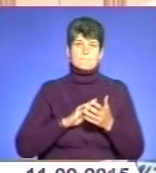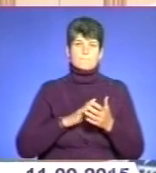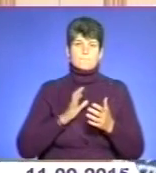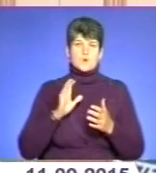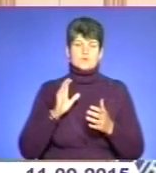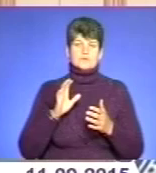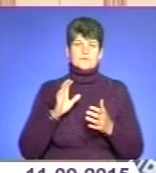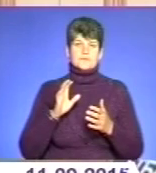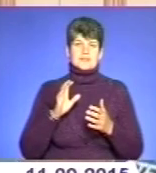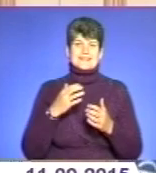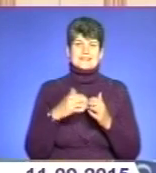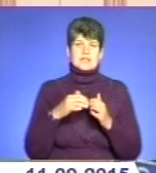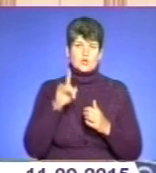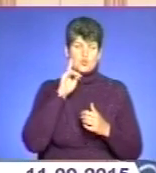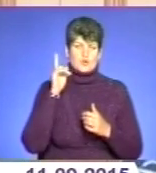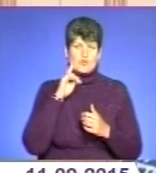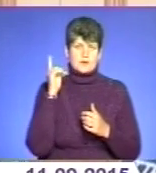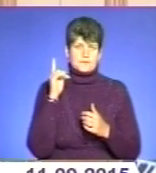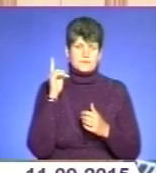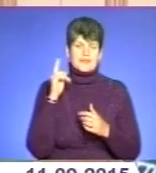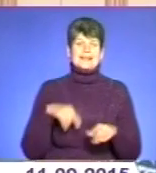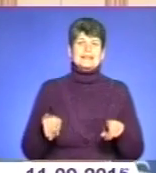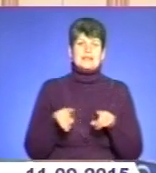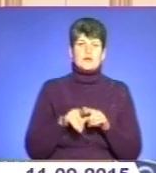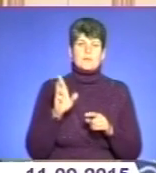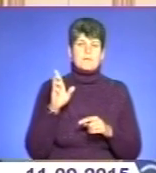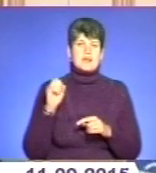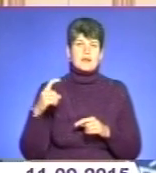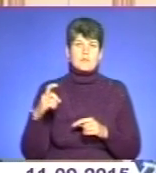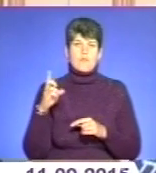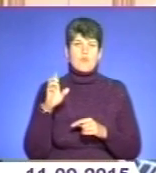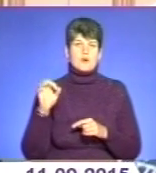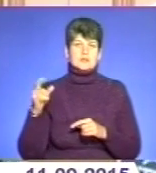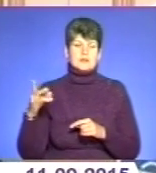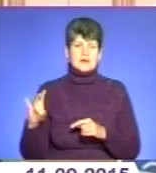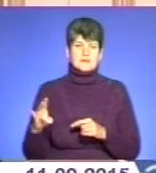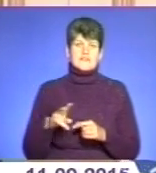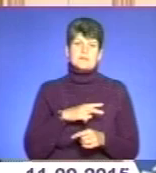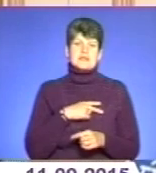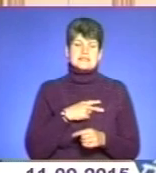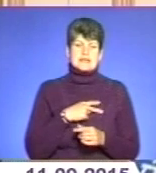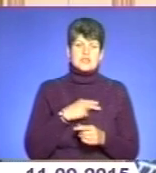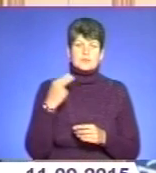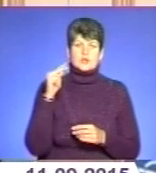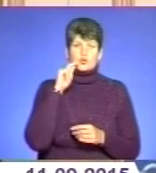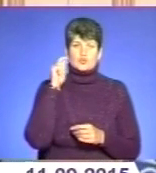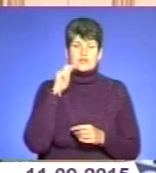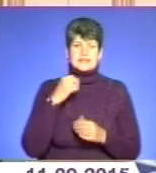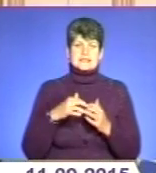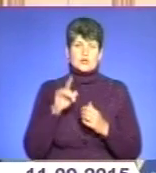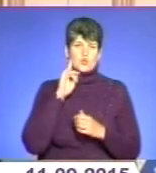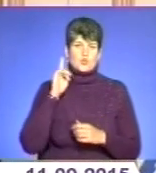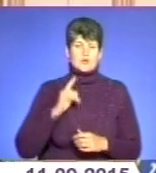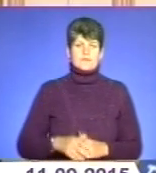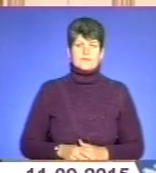України серед юніорів. Також Бех Богдан, він призер чемпіонату України серед юніорів.